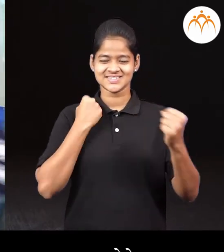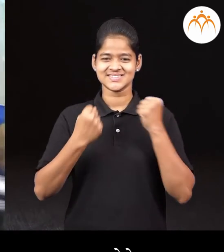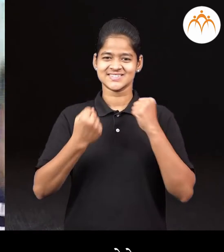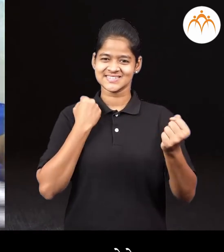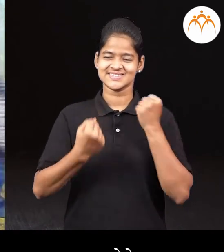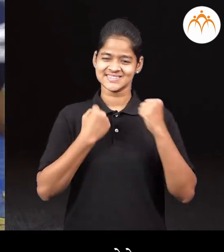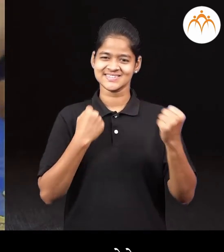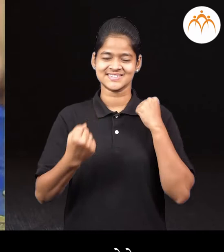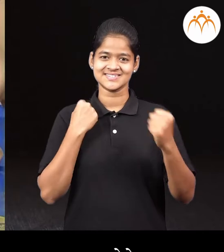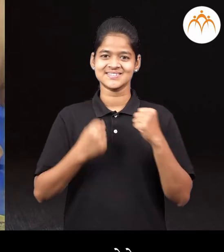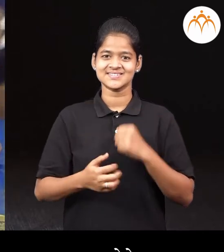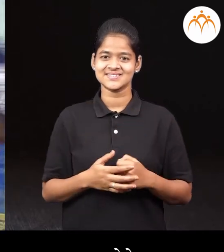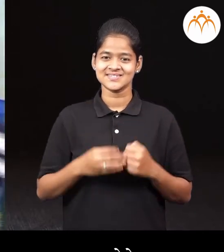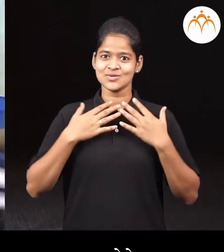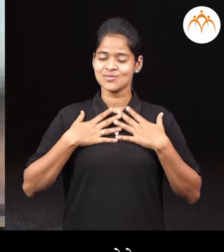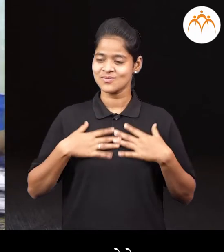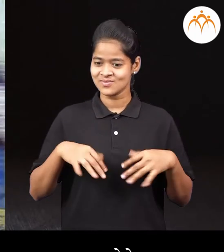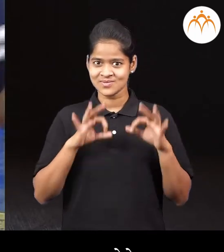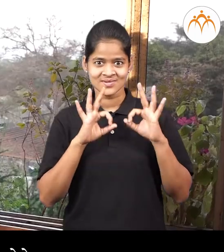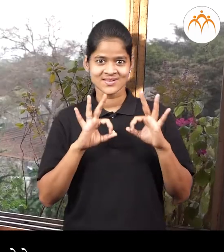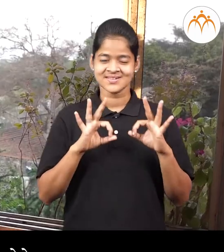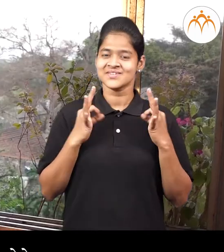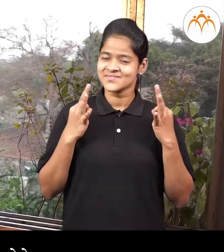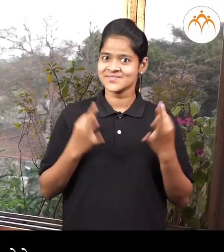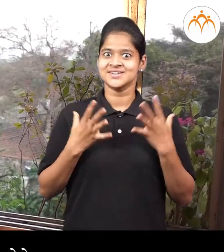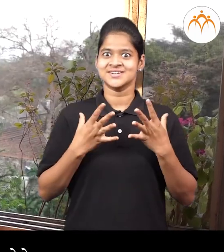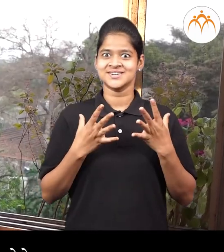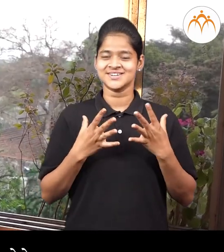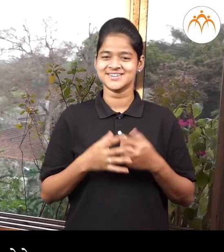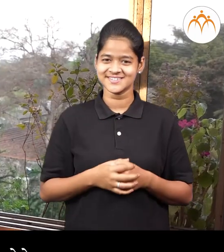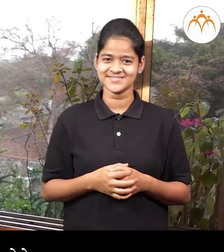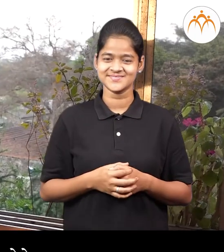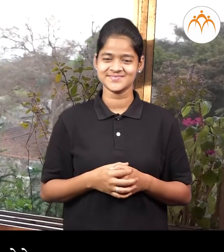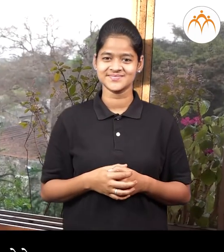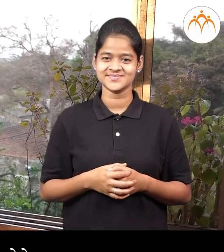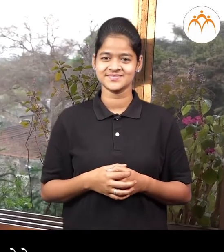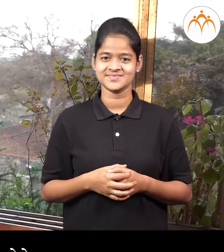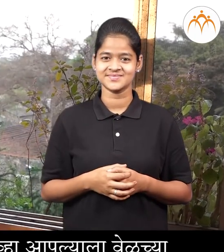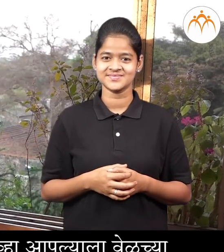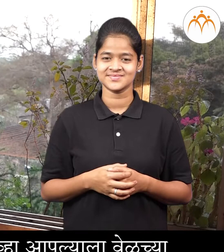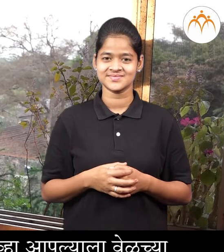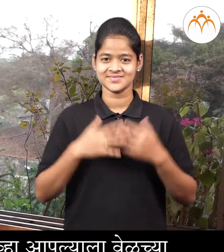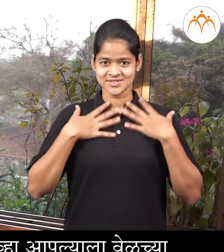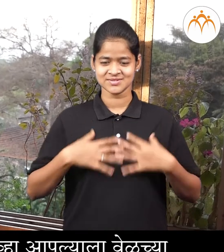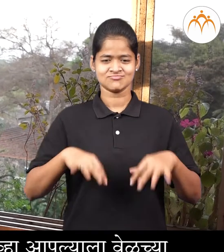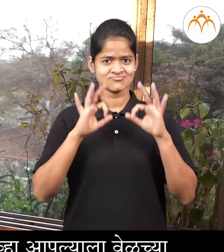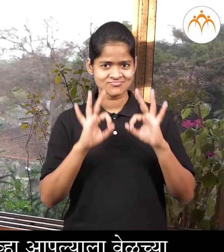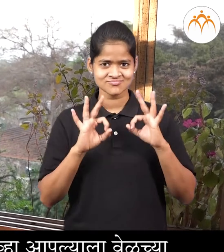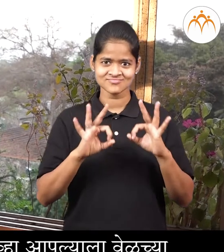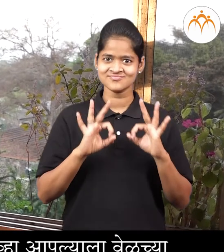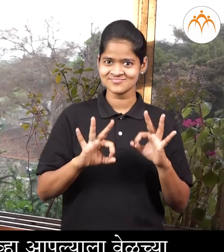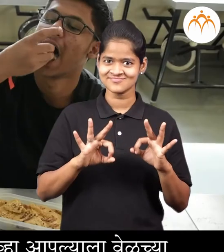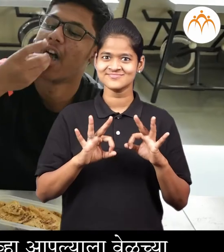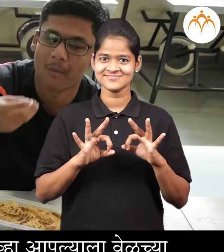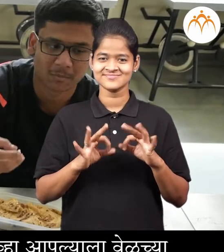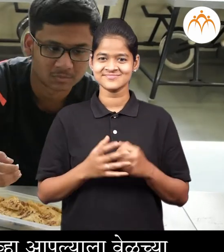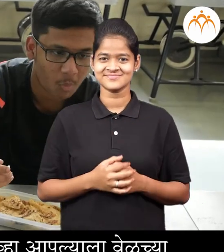मुळे त्याला छान वाटत होतो तर्तरीत वाटत होतो आपली प्रकृती चांगली आसते